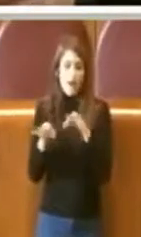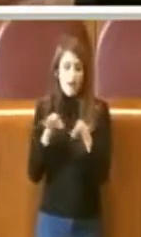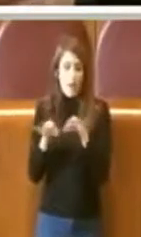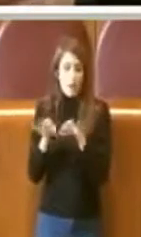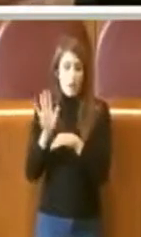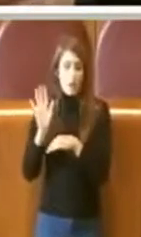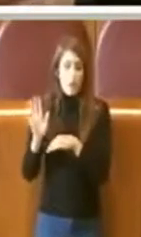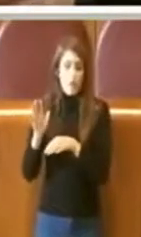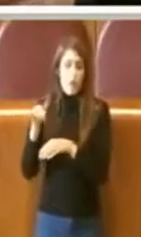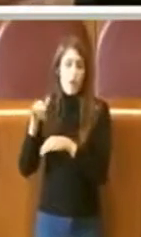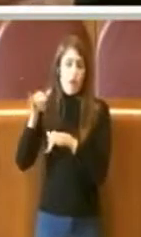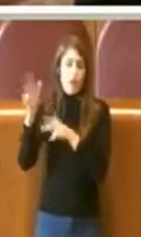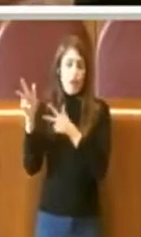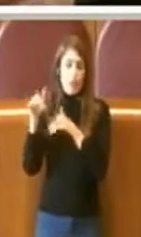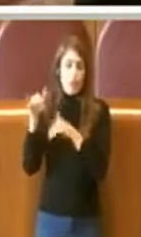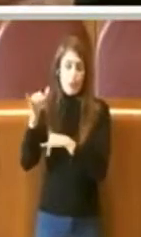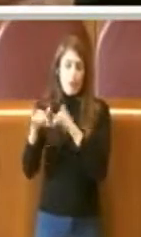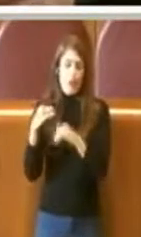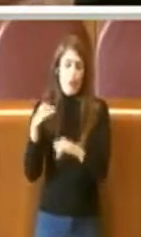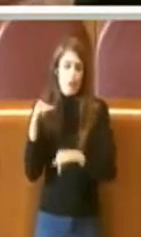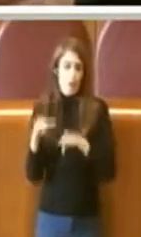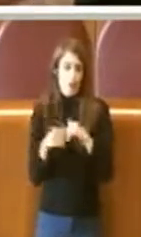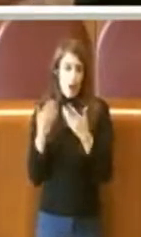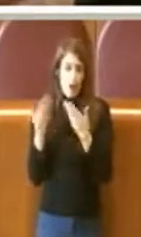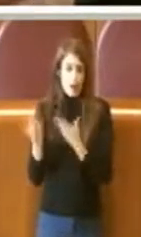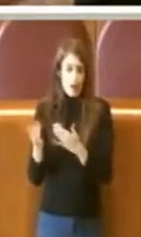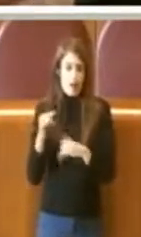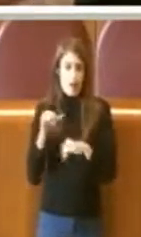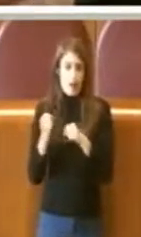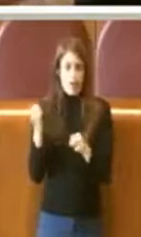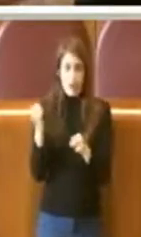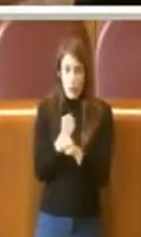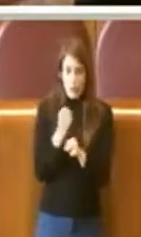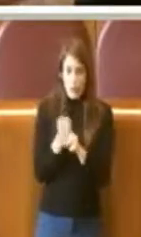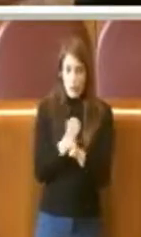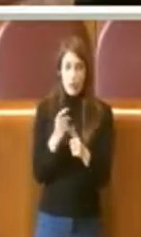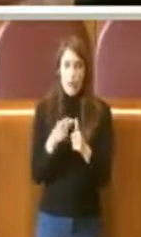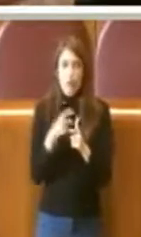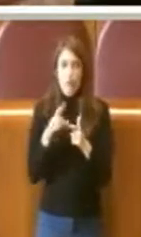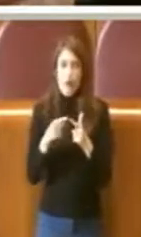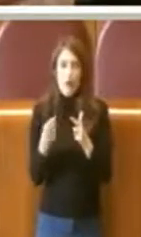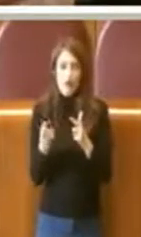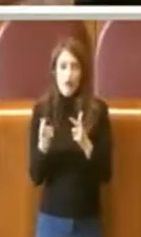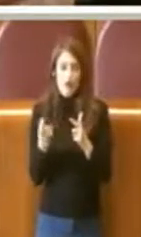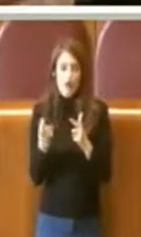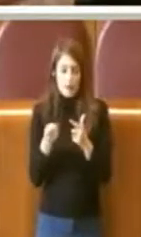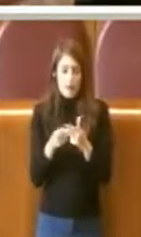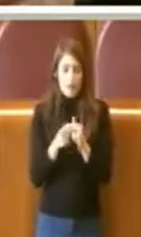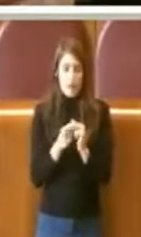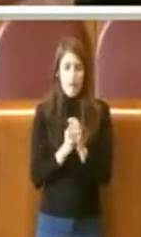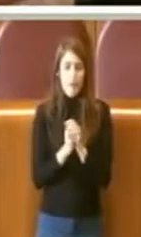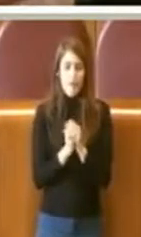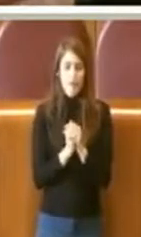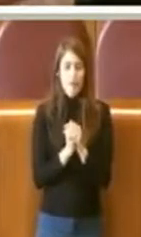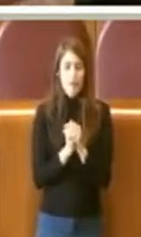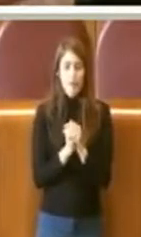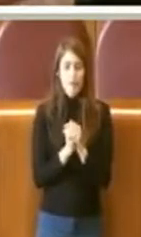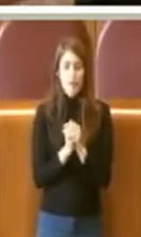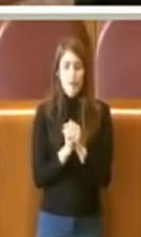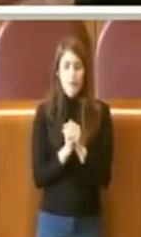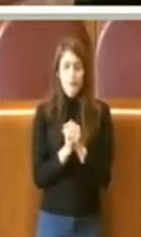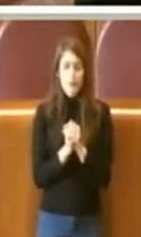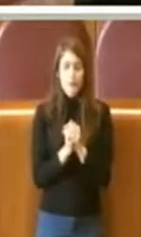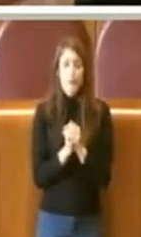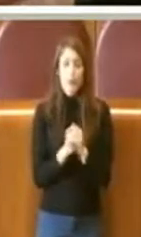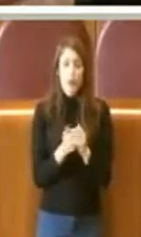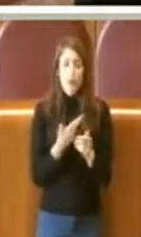aereo, che sta in grossa sofferenza, sofferenza operativa e sofferenza di cassa. Abbiamo poi, e